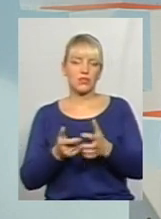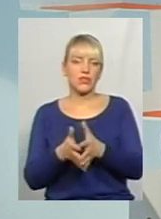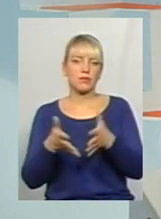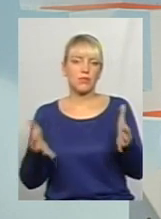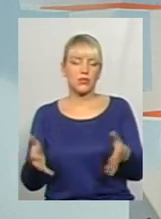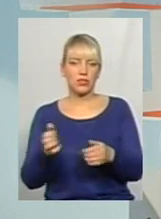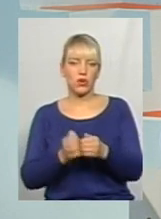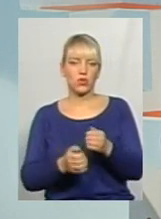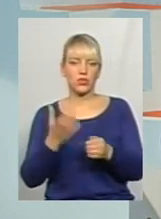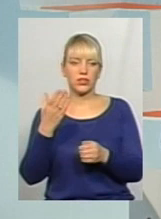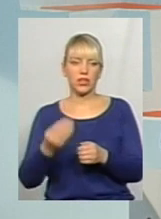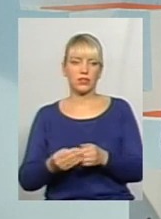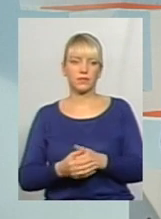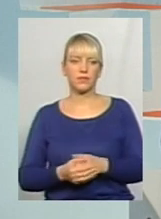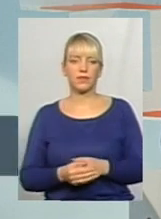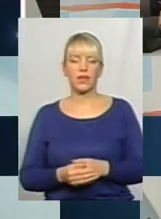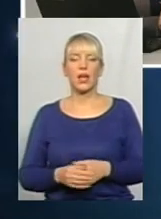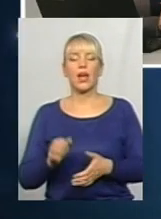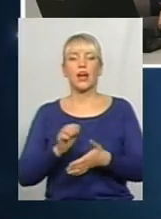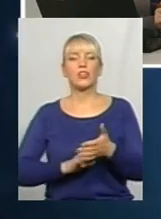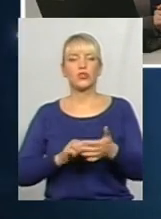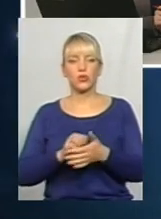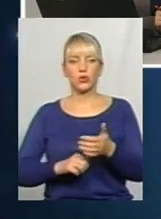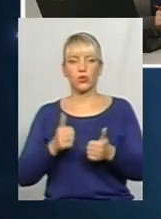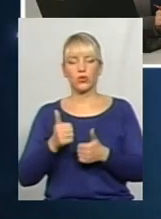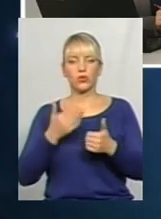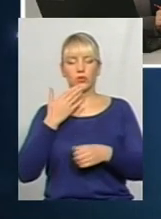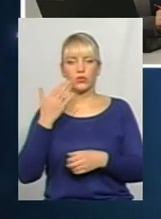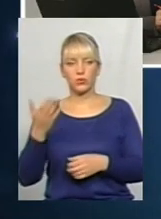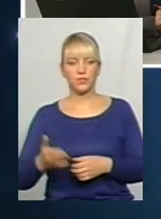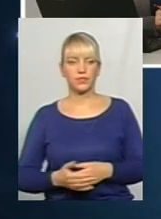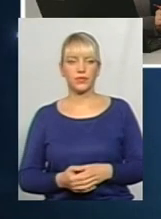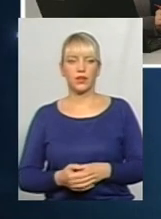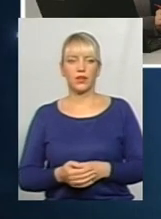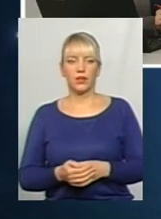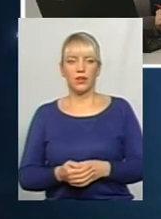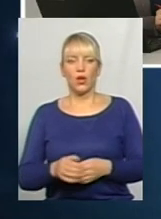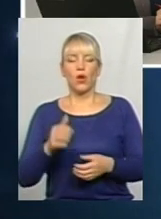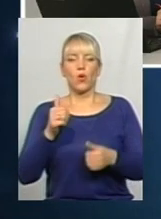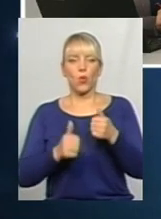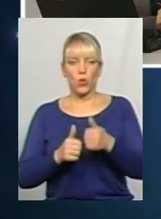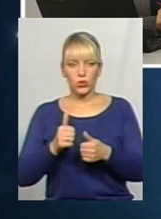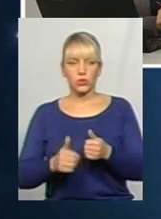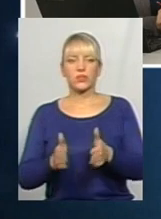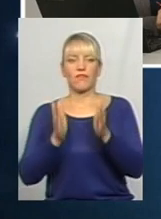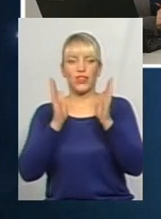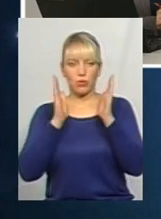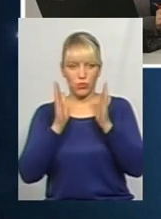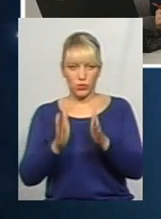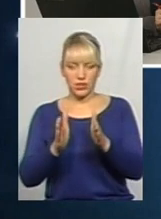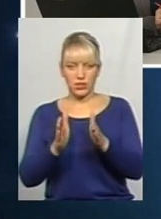сказати. А з приводу конкурсу? З приводу конкурсу, конкурс безпосередньо відбудеться,